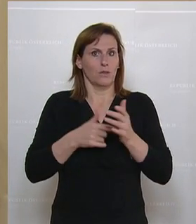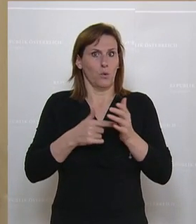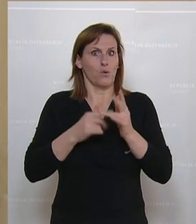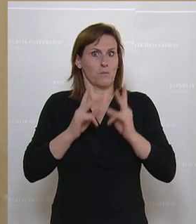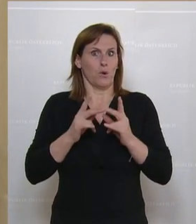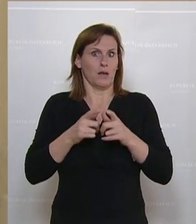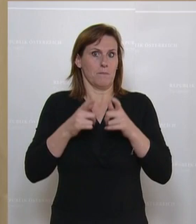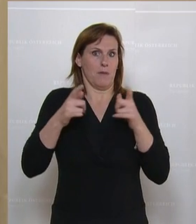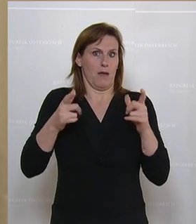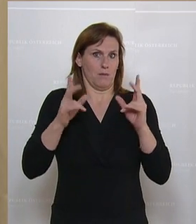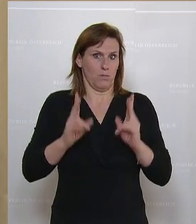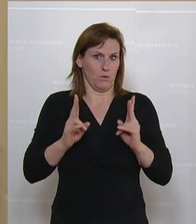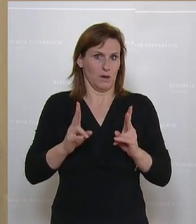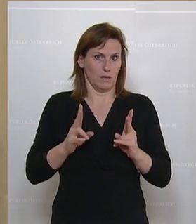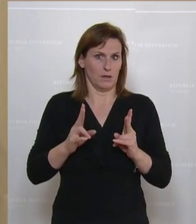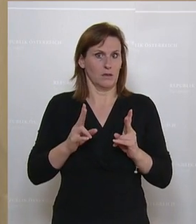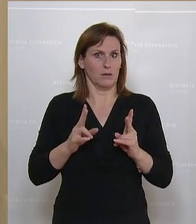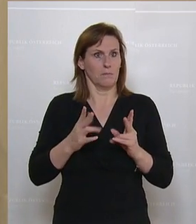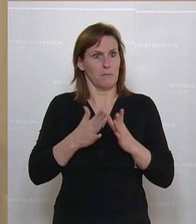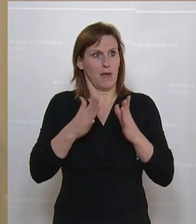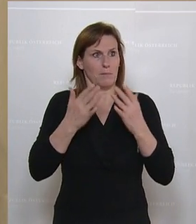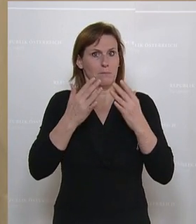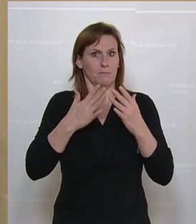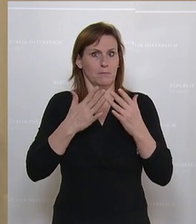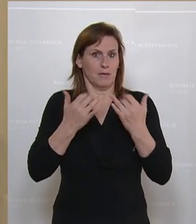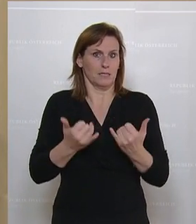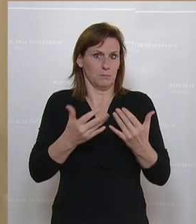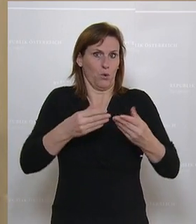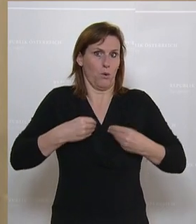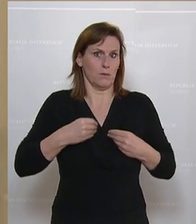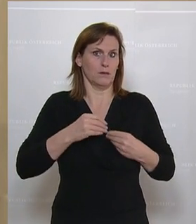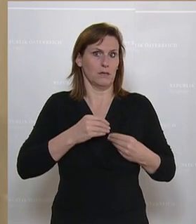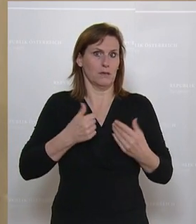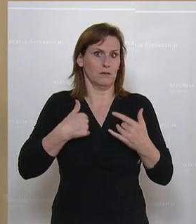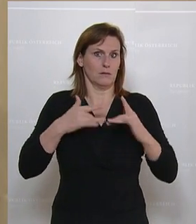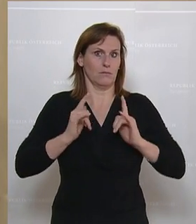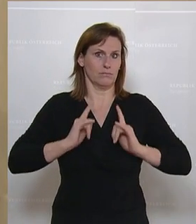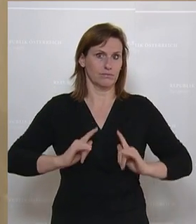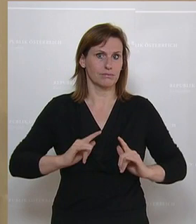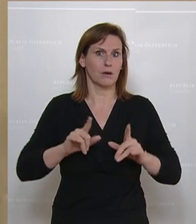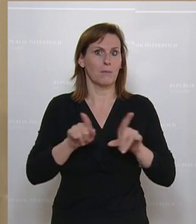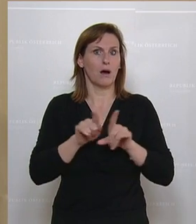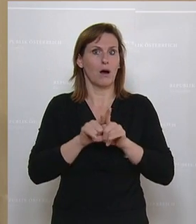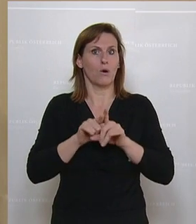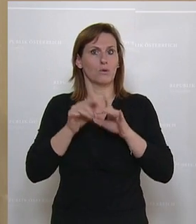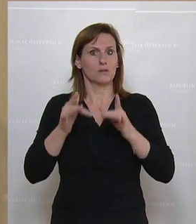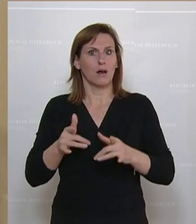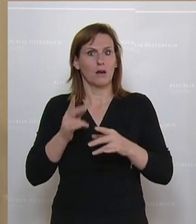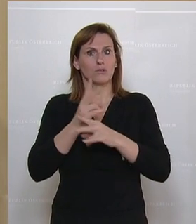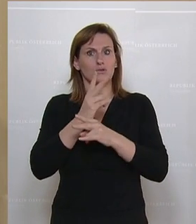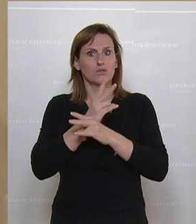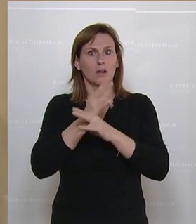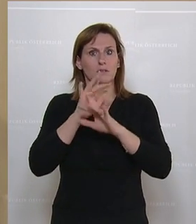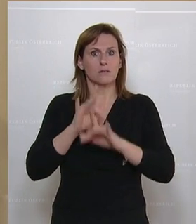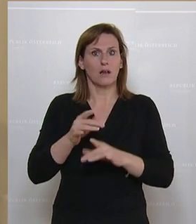nach oben. Punkt zwei, natürlich haben Sie recht. Die Entwicklungsstaaten sind oft auch Staaten mit schwachen staatlichen Strukturen, mit einem